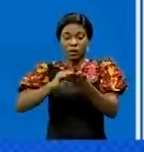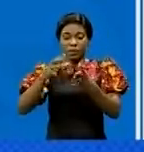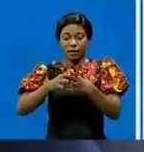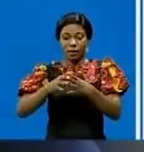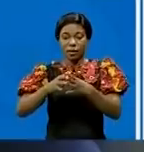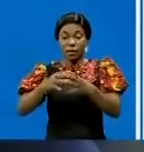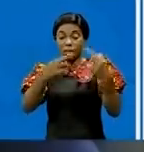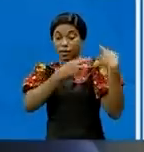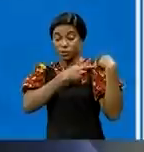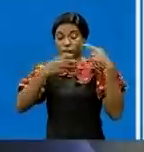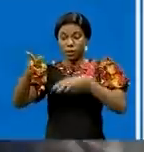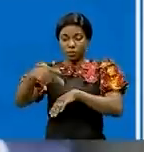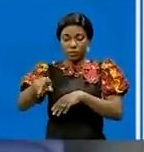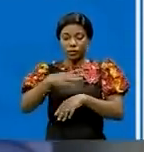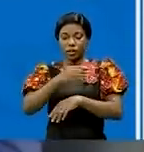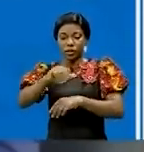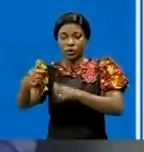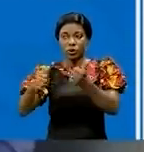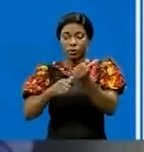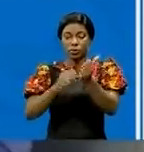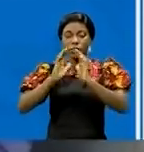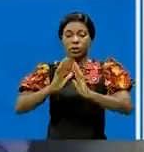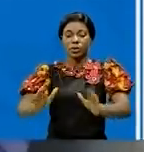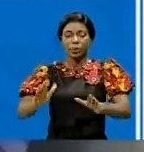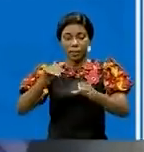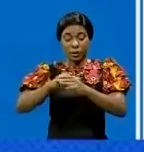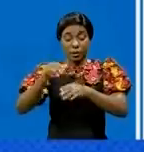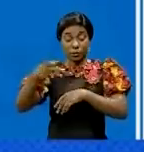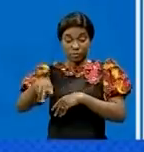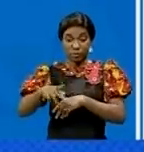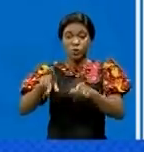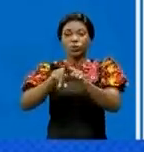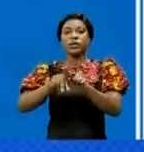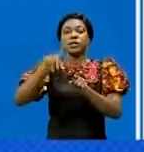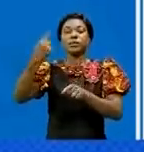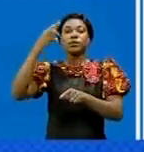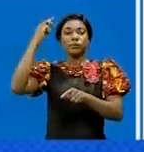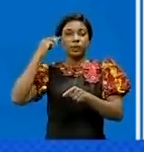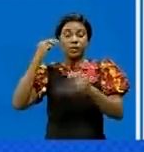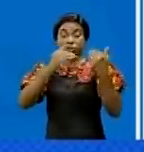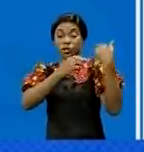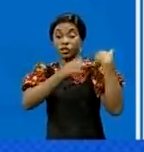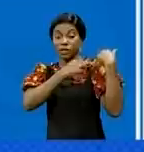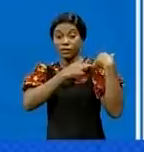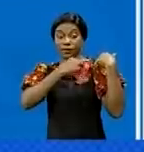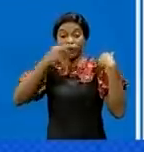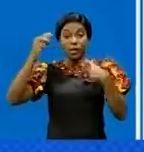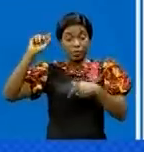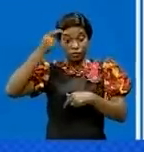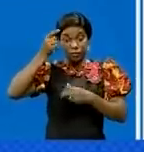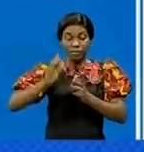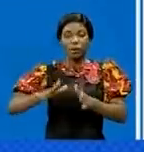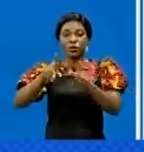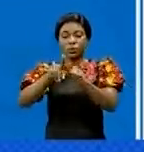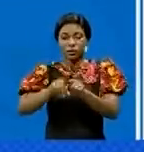provinciales et toutes les personnalités habiletées au niveau de la province, que le Premier ministre, chef du gouvernement, a décidé